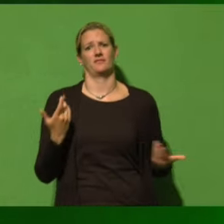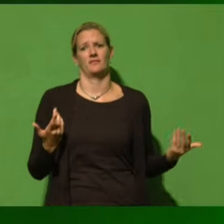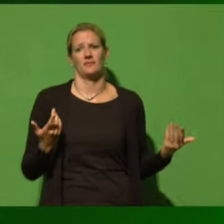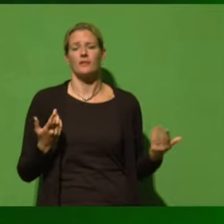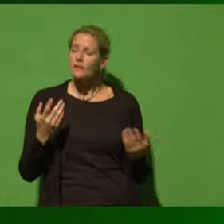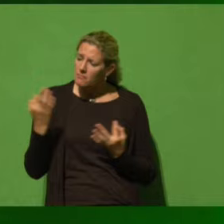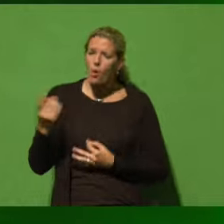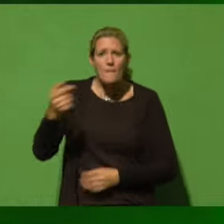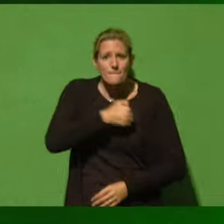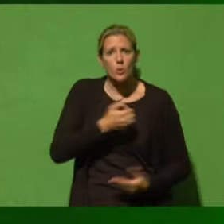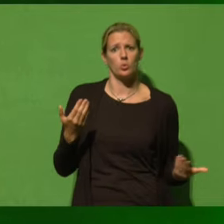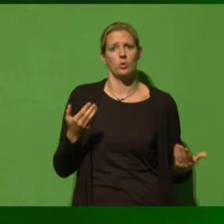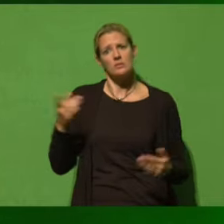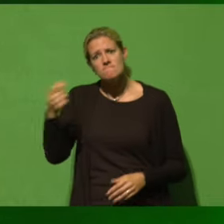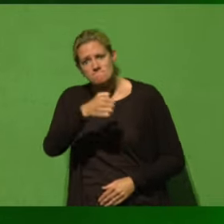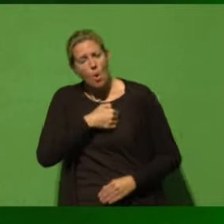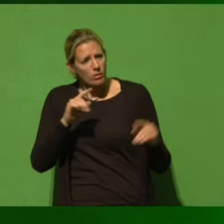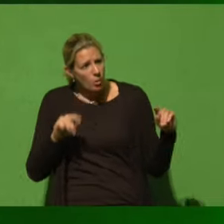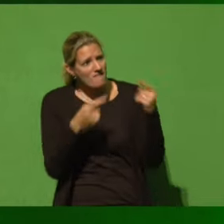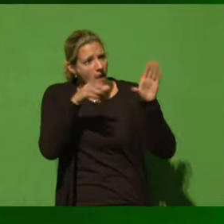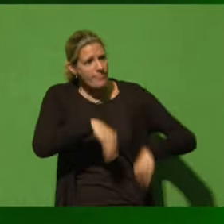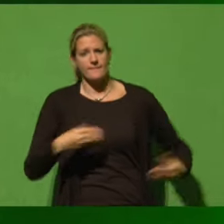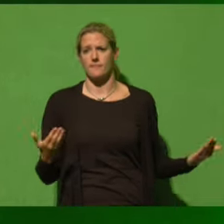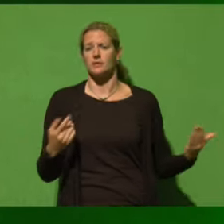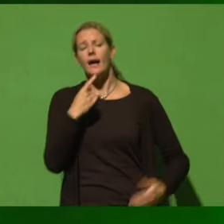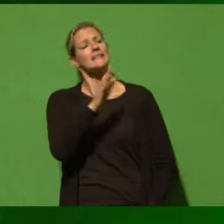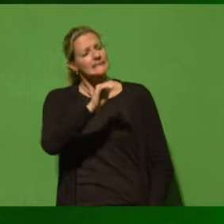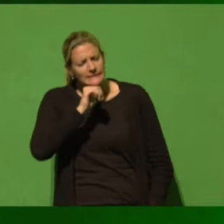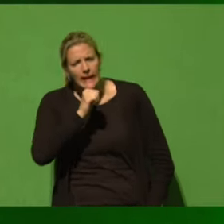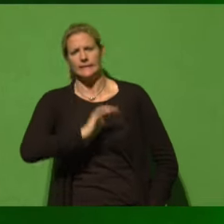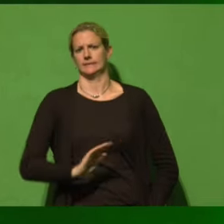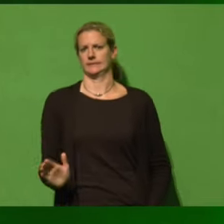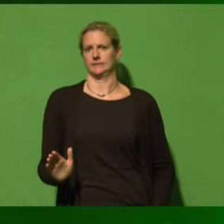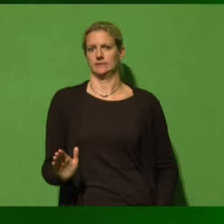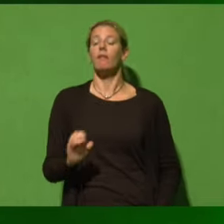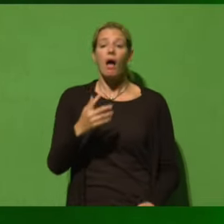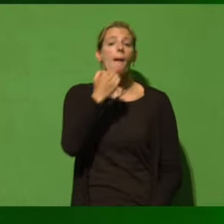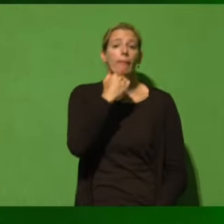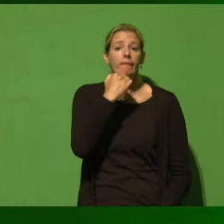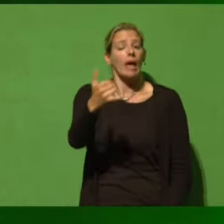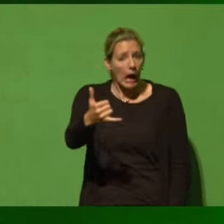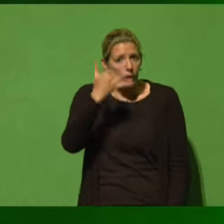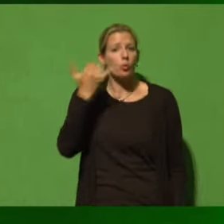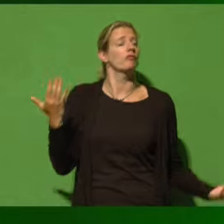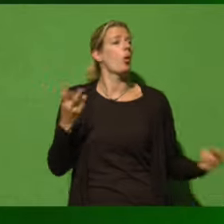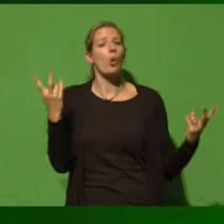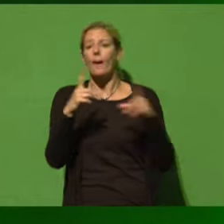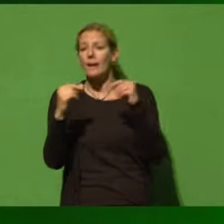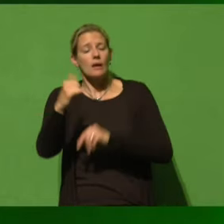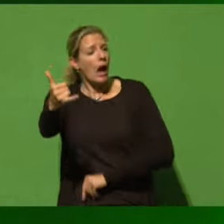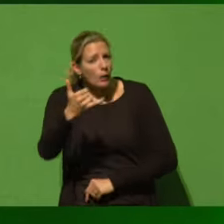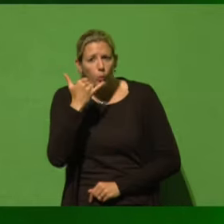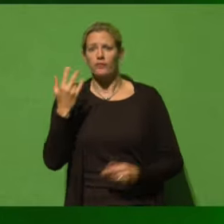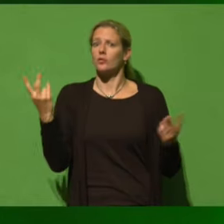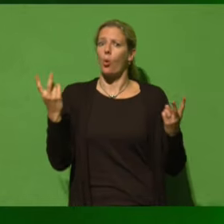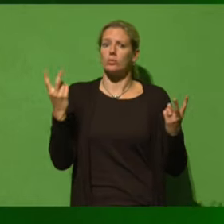trauen. Da muss man einfach in den Konflikt reingehen. Da muss man sagen, nein, auch wenn BMW anruft, auch wenn Mercedes anruft, oder wenn